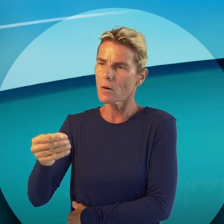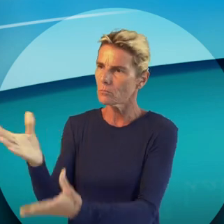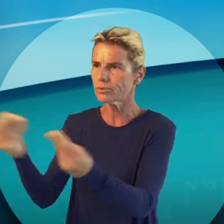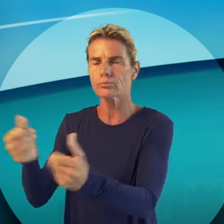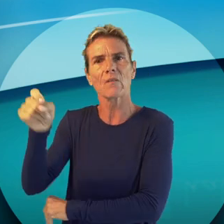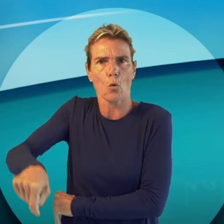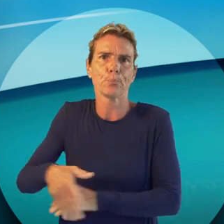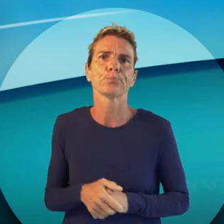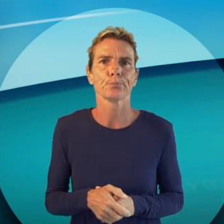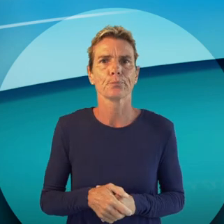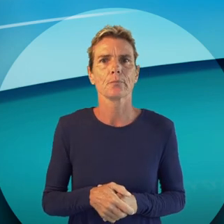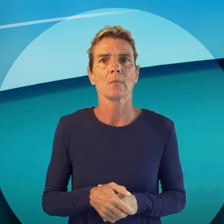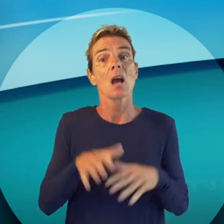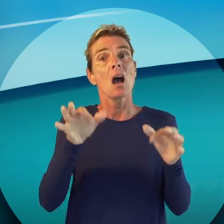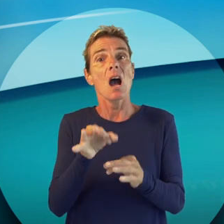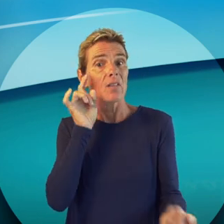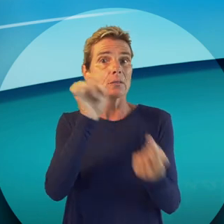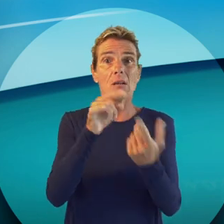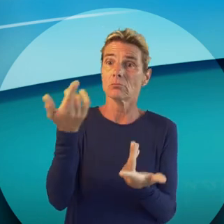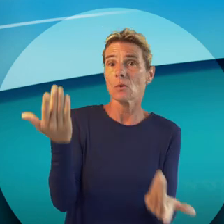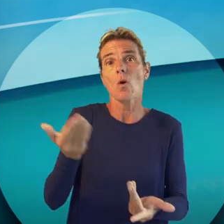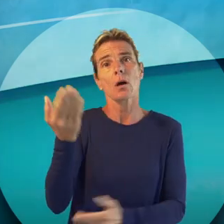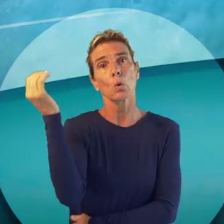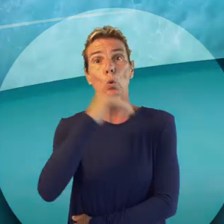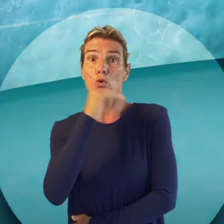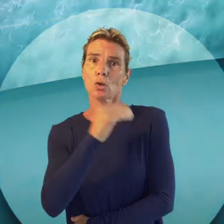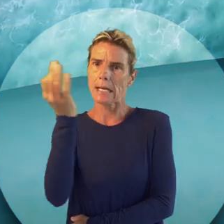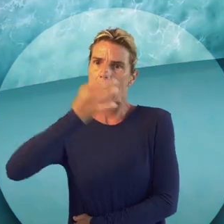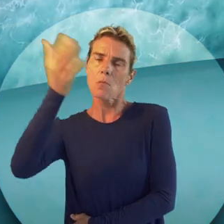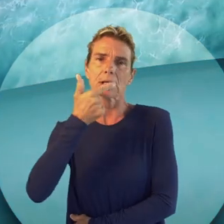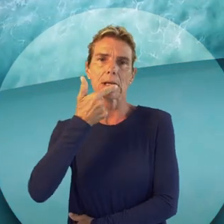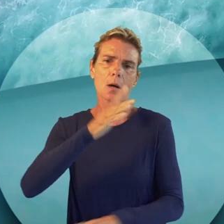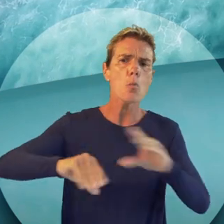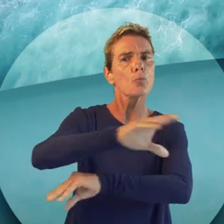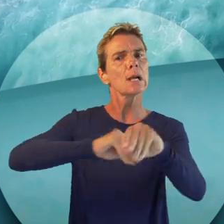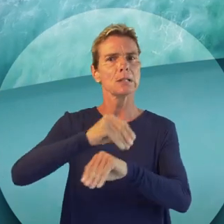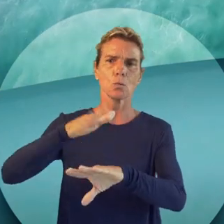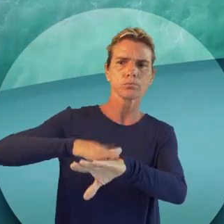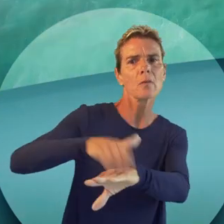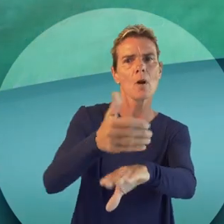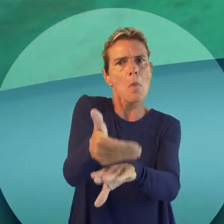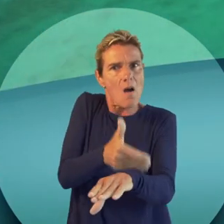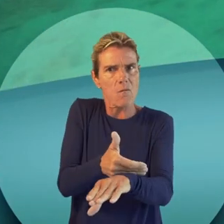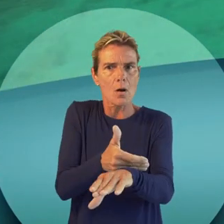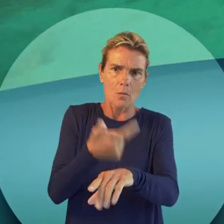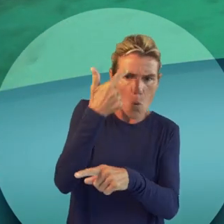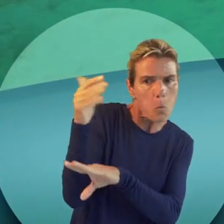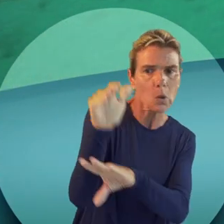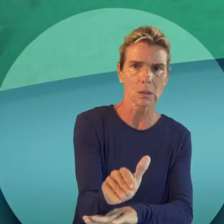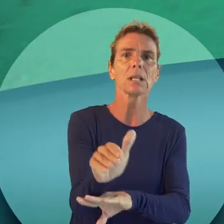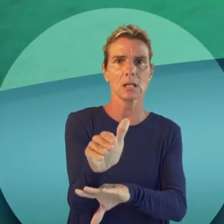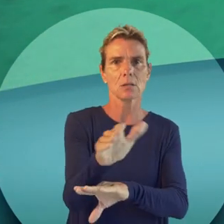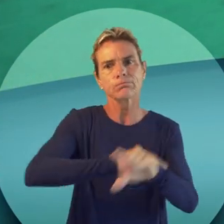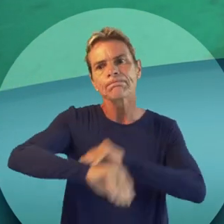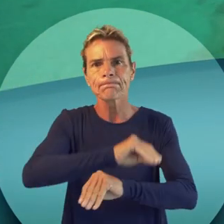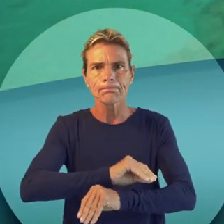notamment infantile. S'agissant de l'urgence climatique, mieux informer de manière à mieux protéger notre population